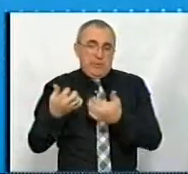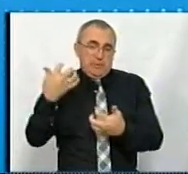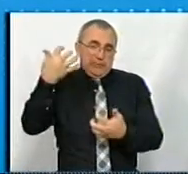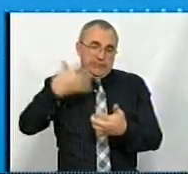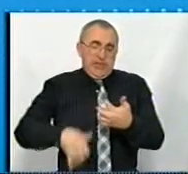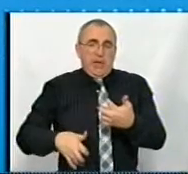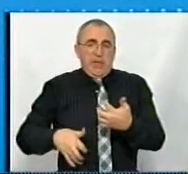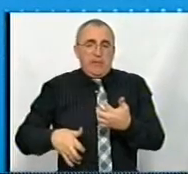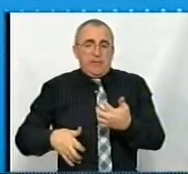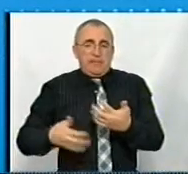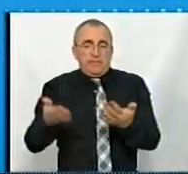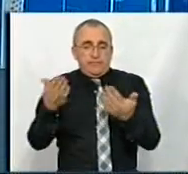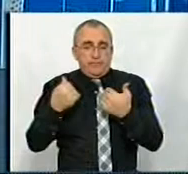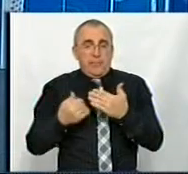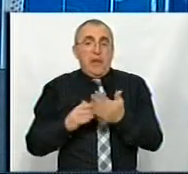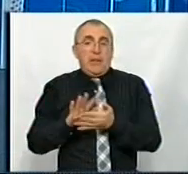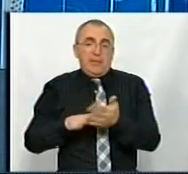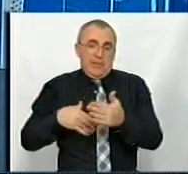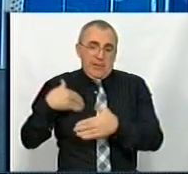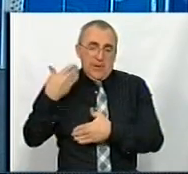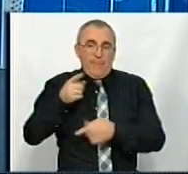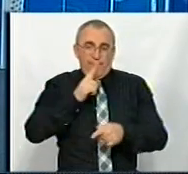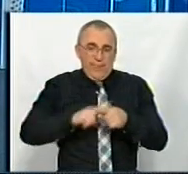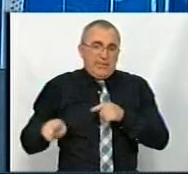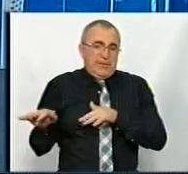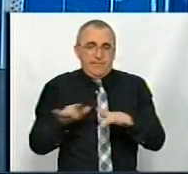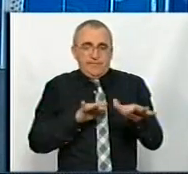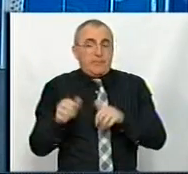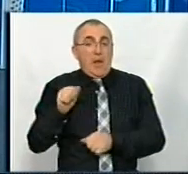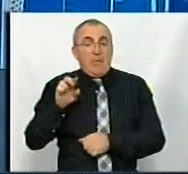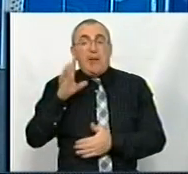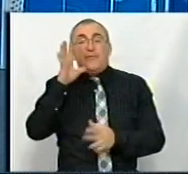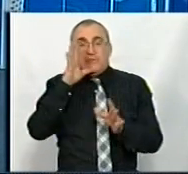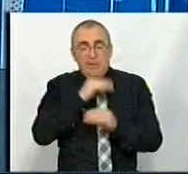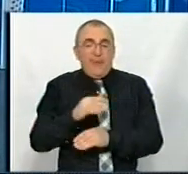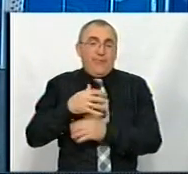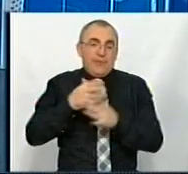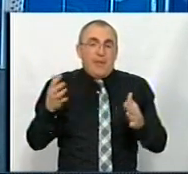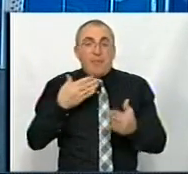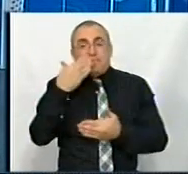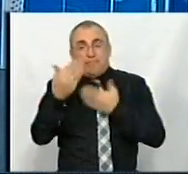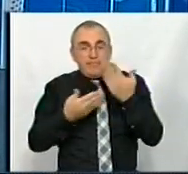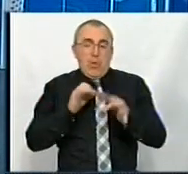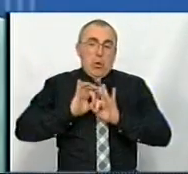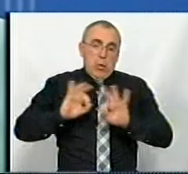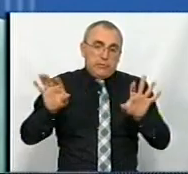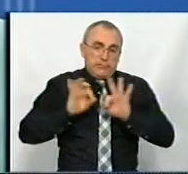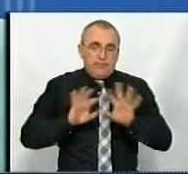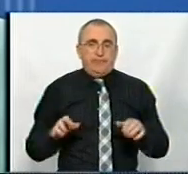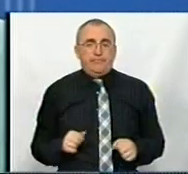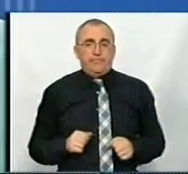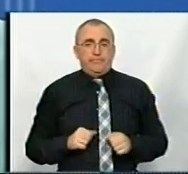-й.